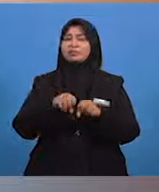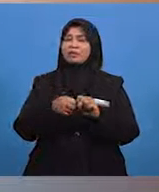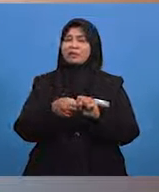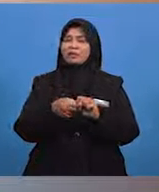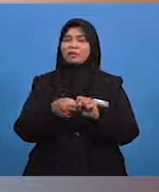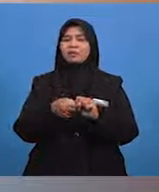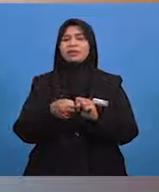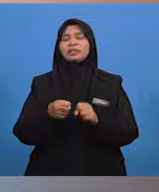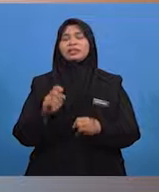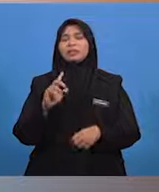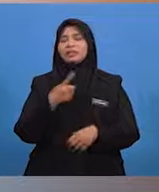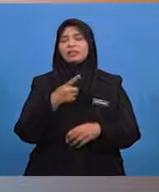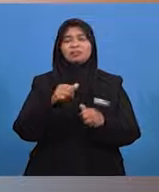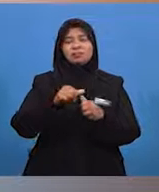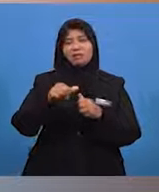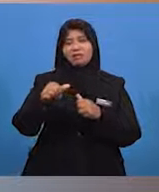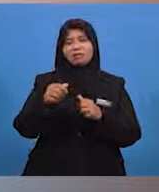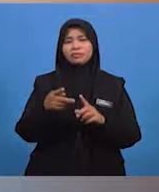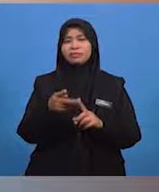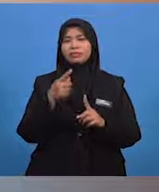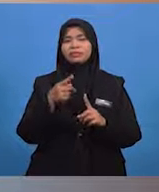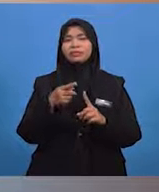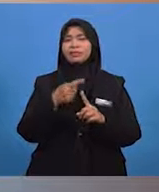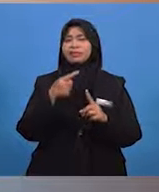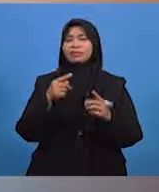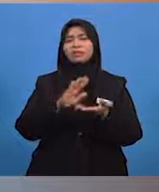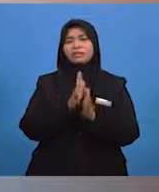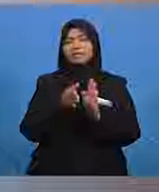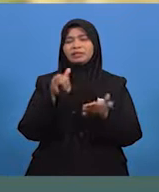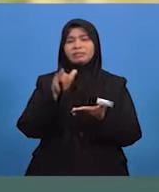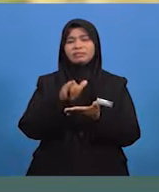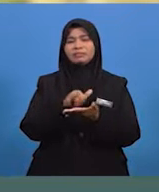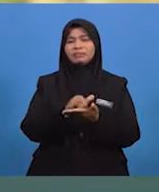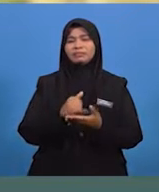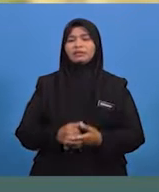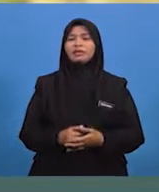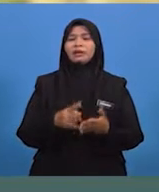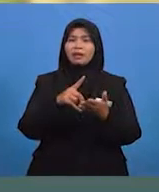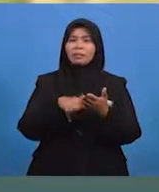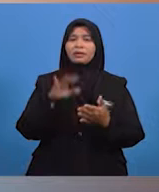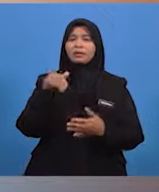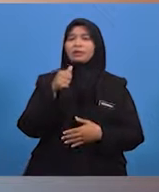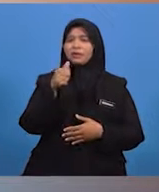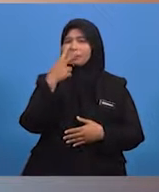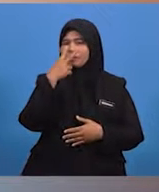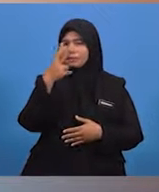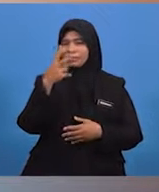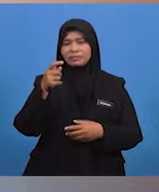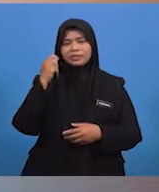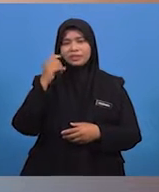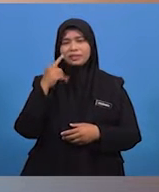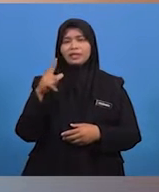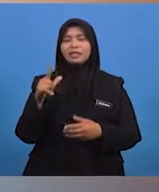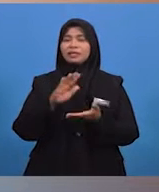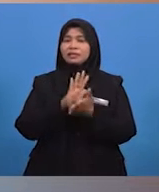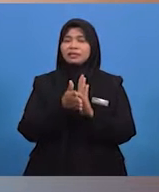semua dijauhkan daripada kejadian sebegitu. Apa yang anda lihat tadi adalah kejadian